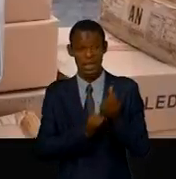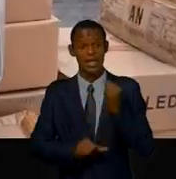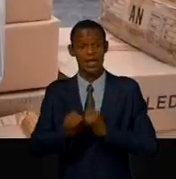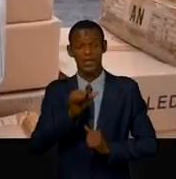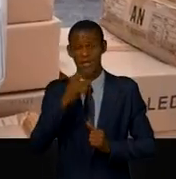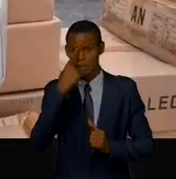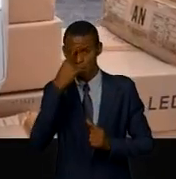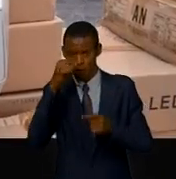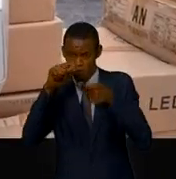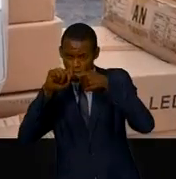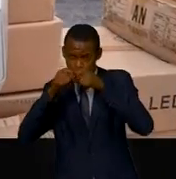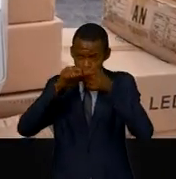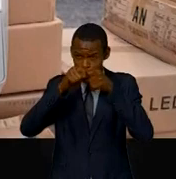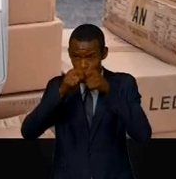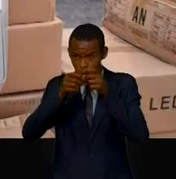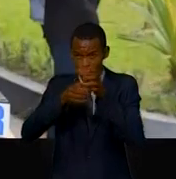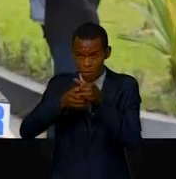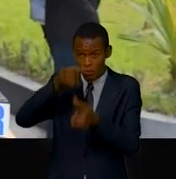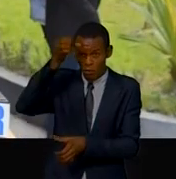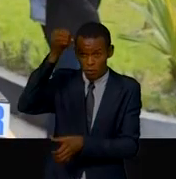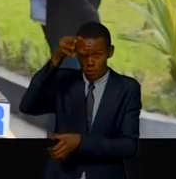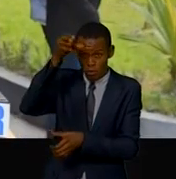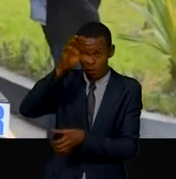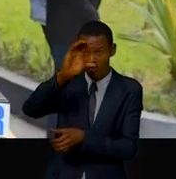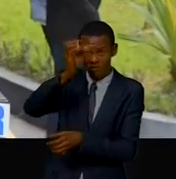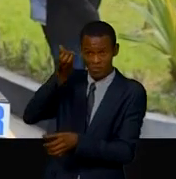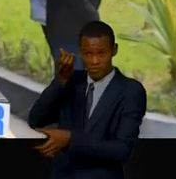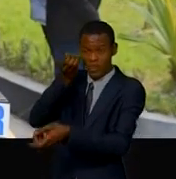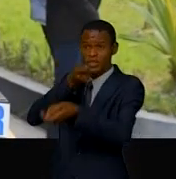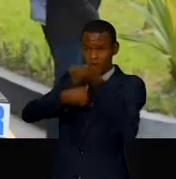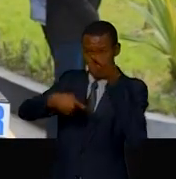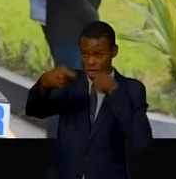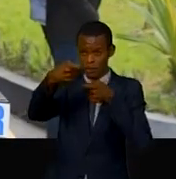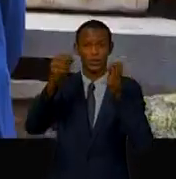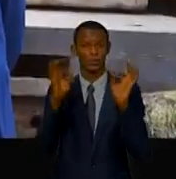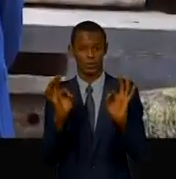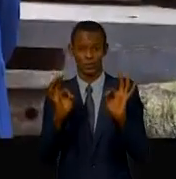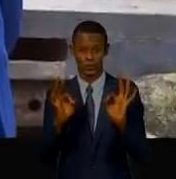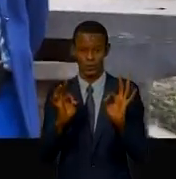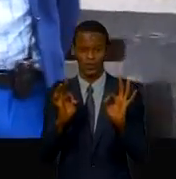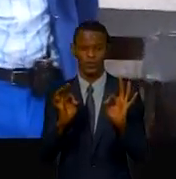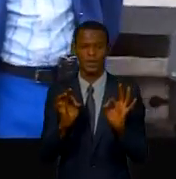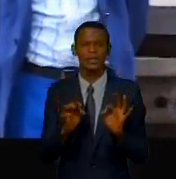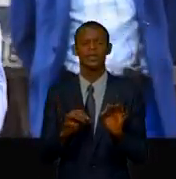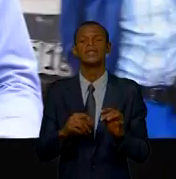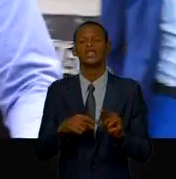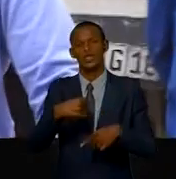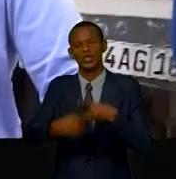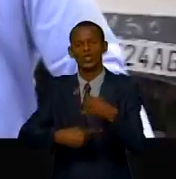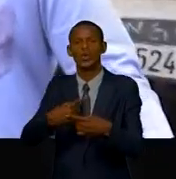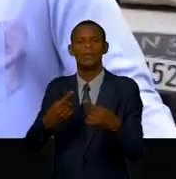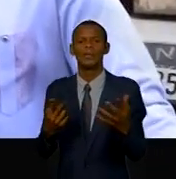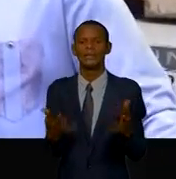et d'éclairage 5000 ampoules pour remplacer les anciennes par des nouvelles. Déjà les premiers tronçons qui ont été